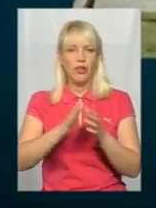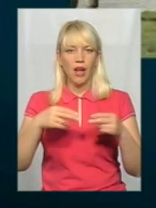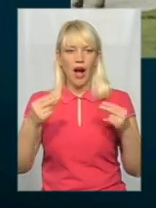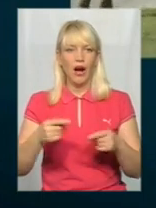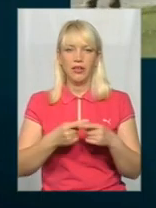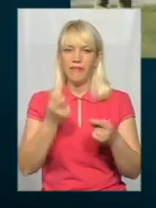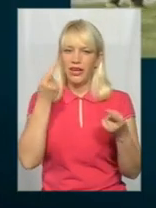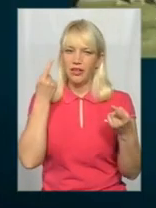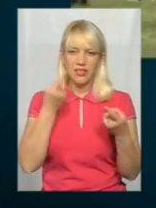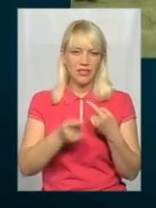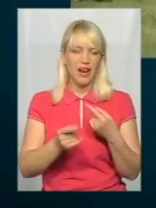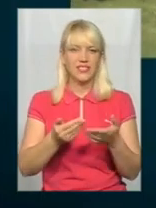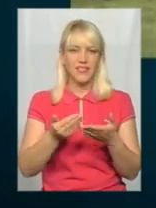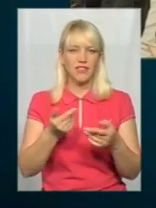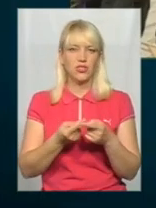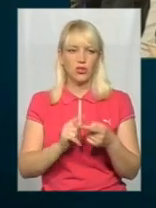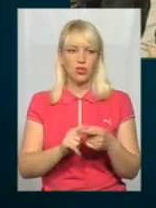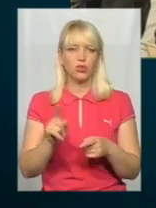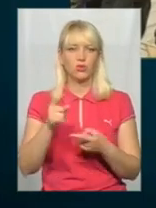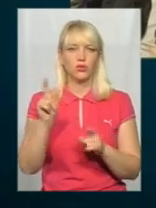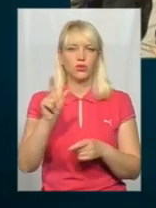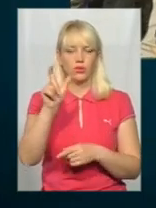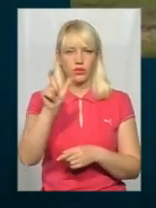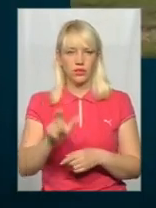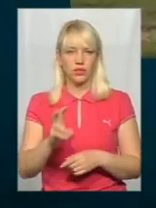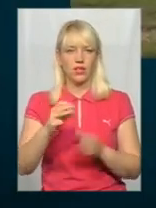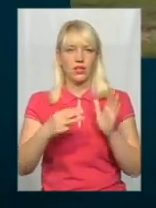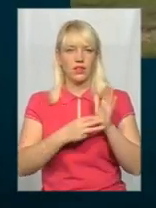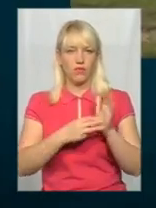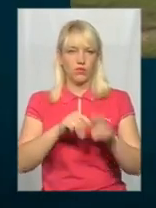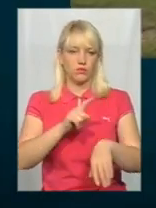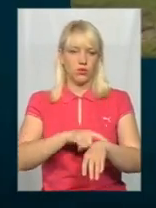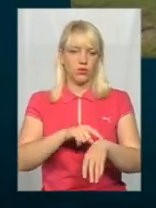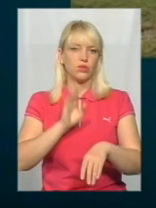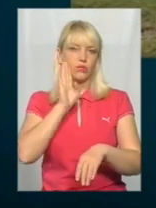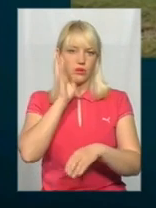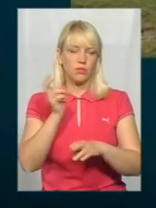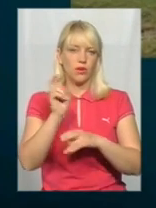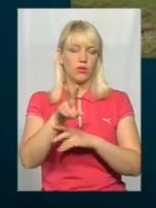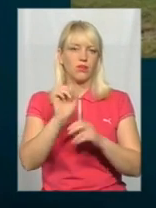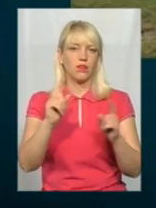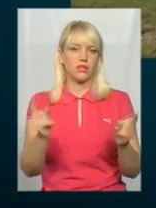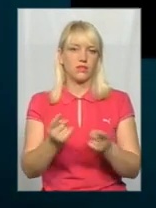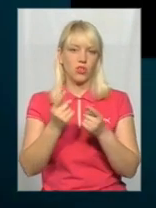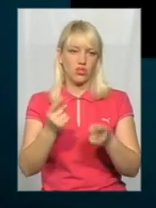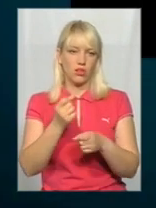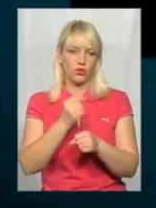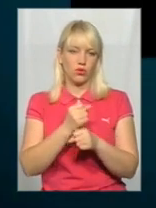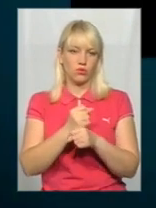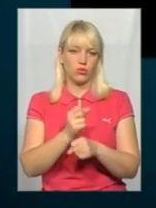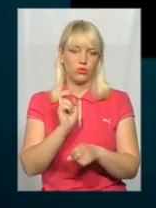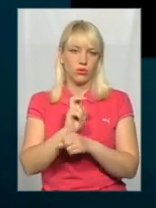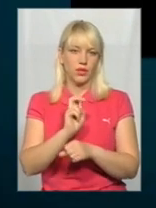відрізняється від цього, тому що людина на восьму годину приходить, як на звичайну роботу, цивільні люди ходять, а